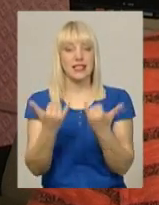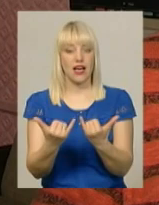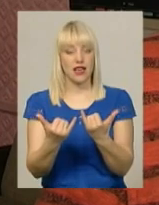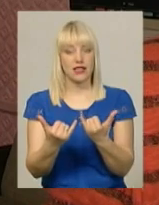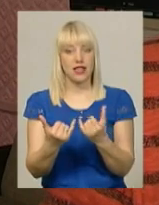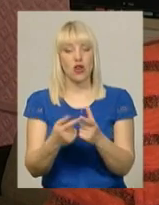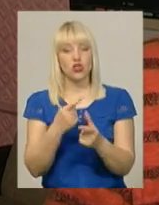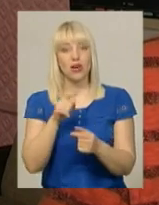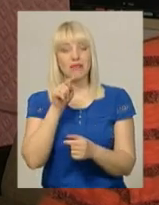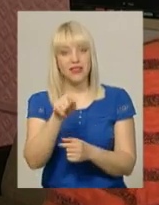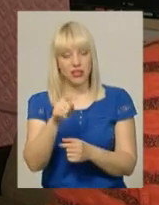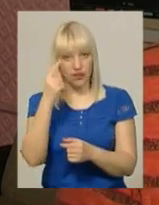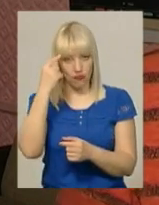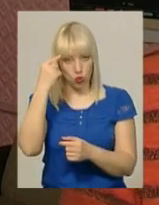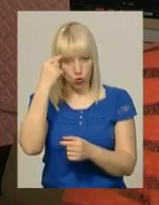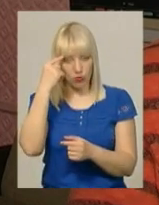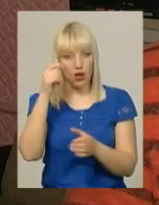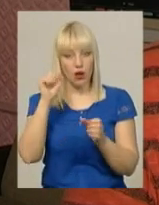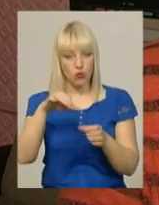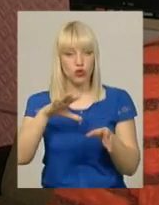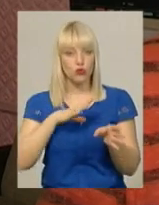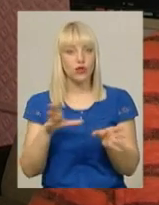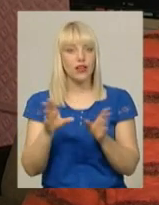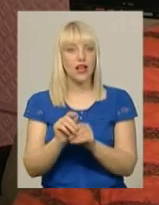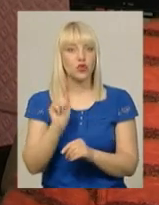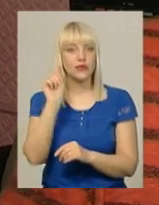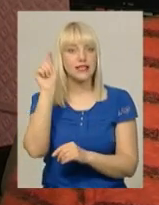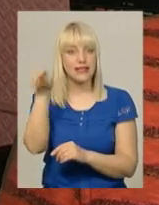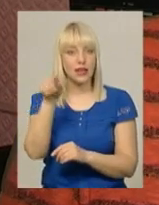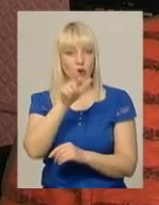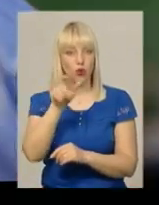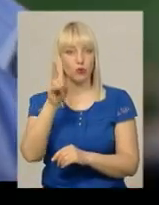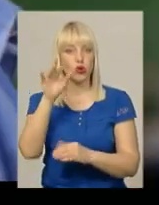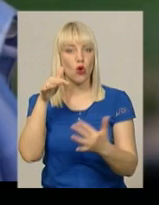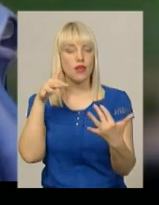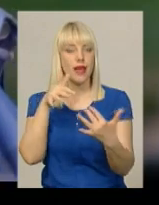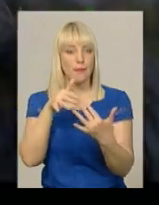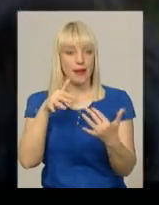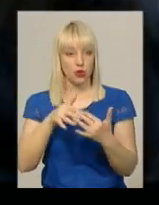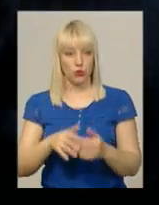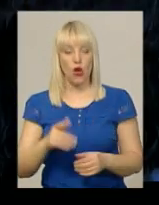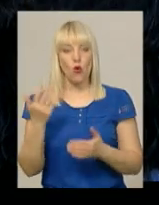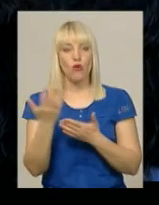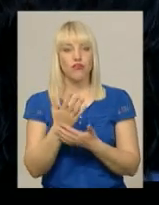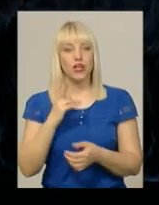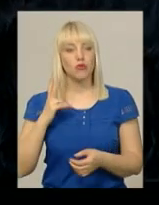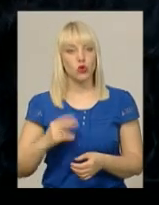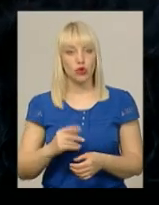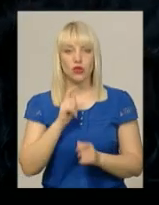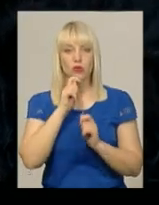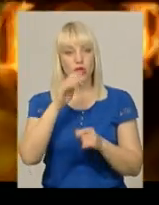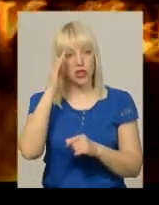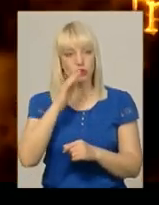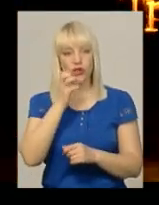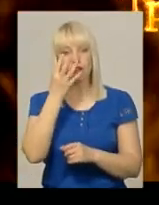в думках можеш бути разом з тими людьми, які зараз на передовій. У фільмі «Маленька донечка-героя» дарує татові квітку,